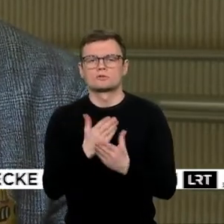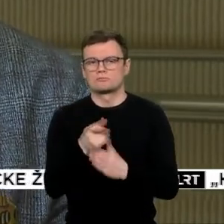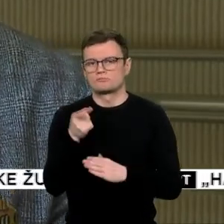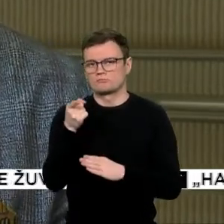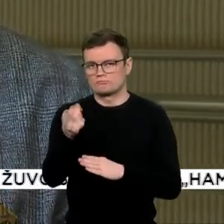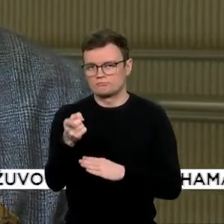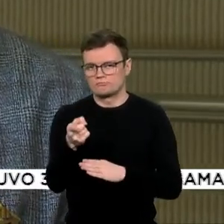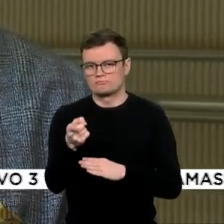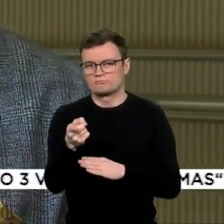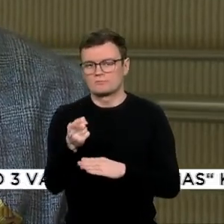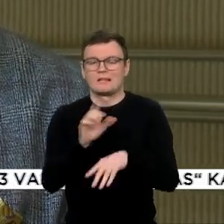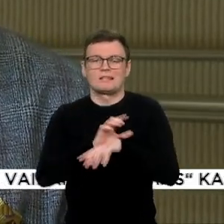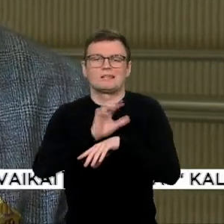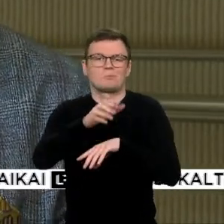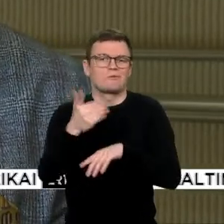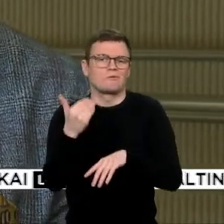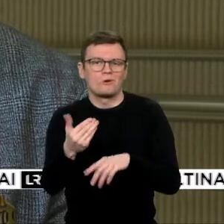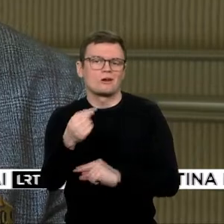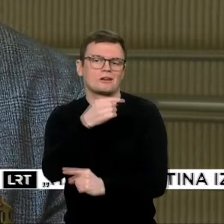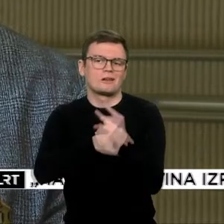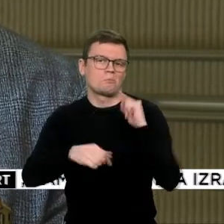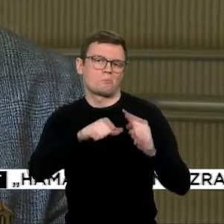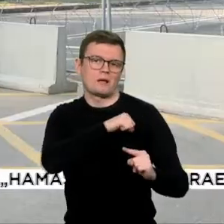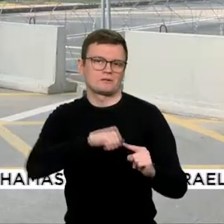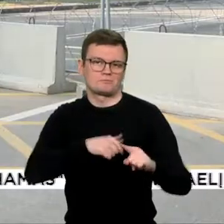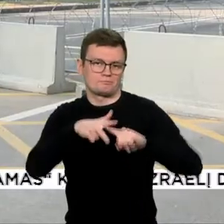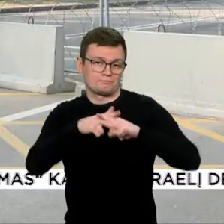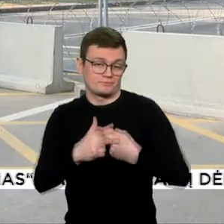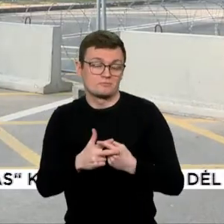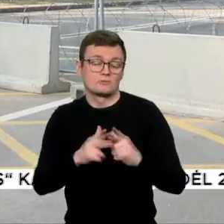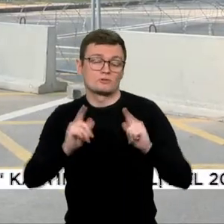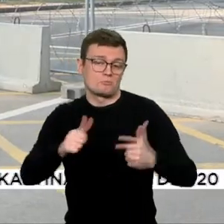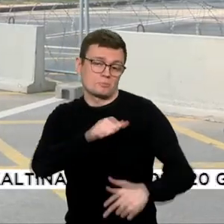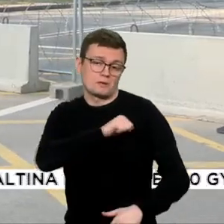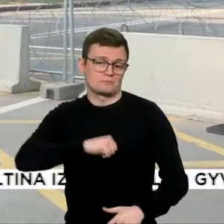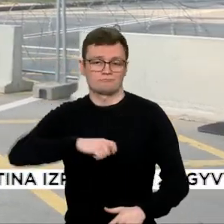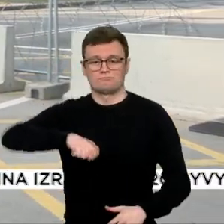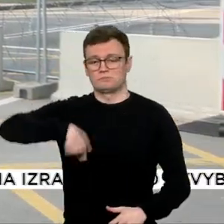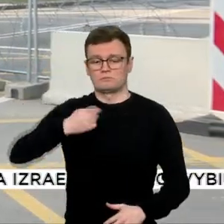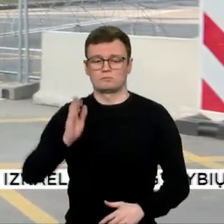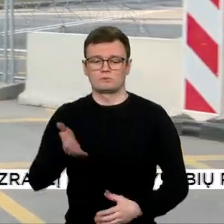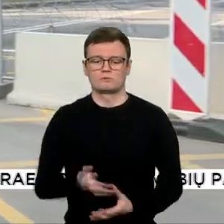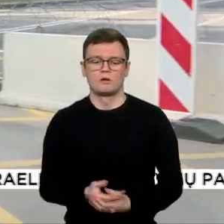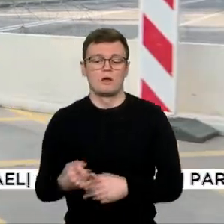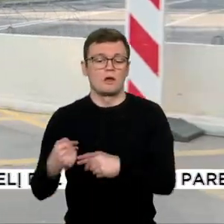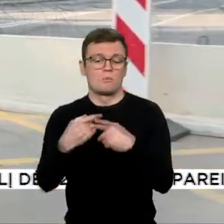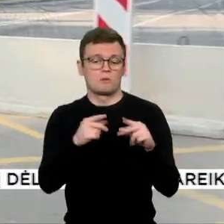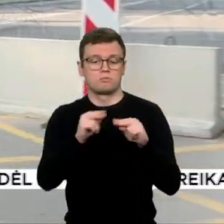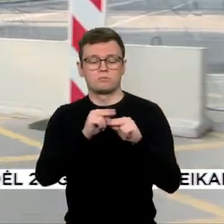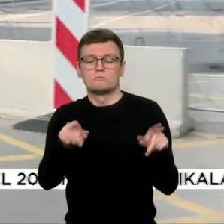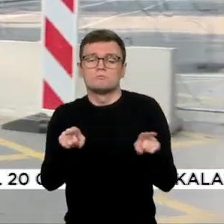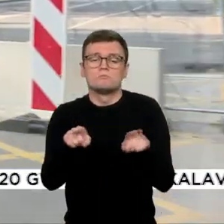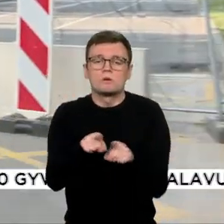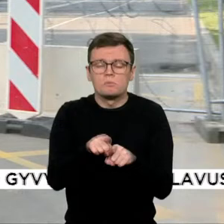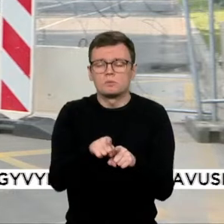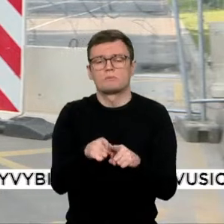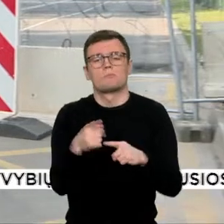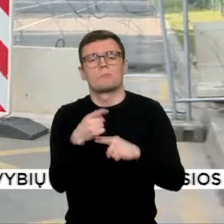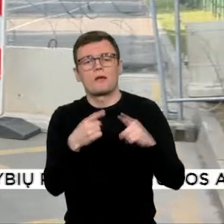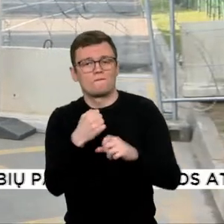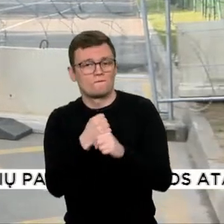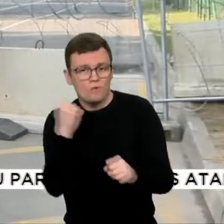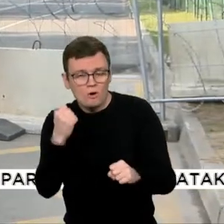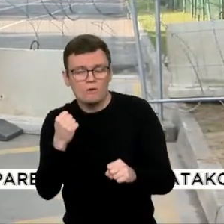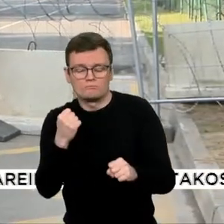tegu jisai ir sprendžia ir suvartoja to pasiekmes. Baltarusija skelbia, panašų prekių draudimą kaip Lietuvai įves ir